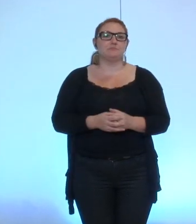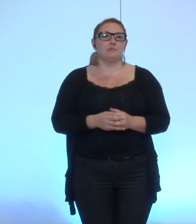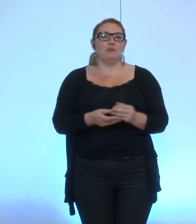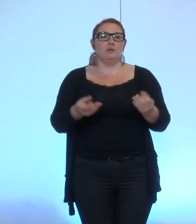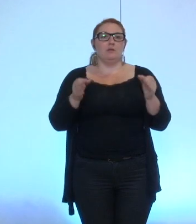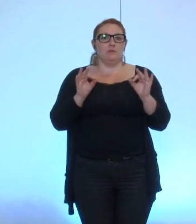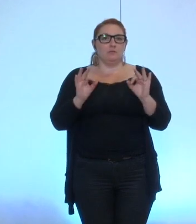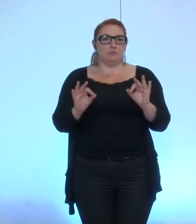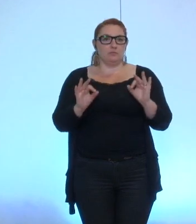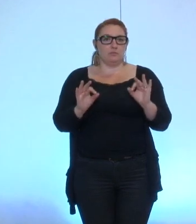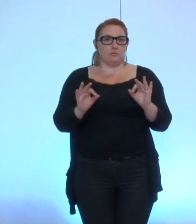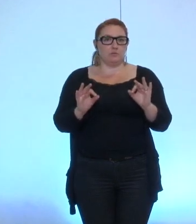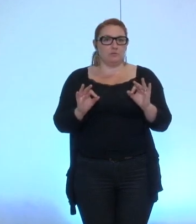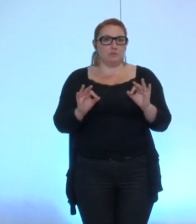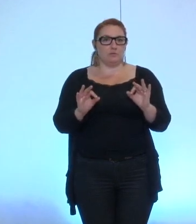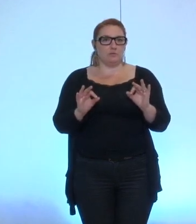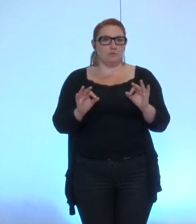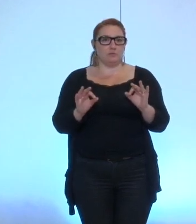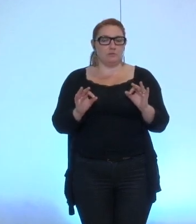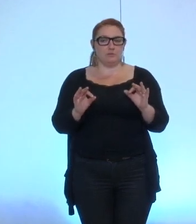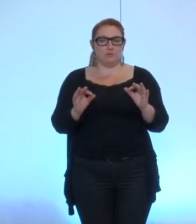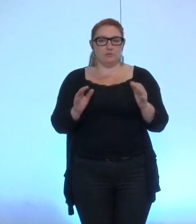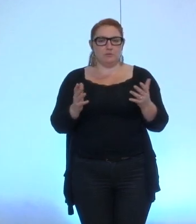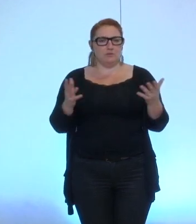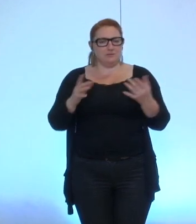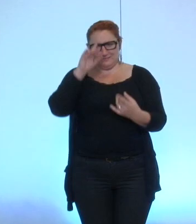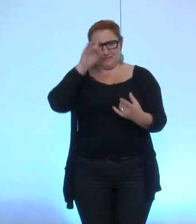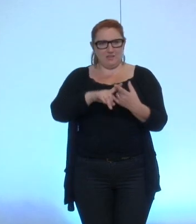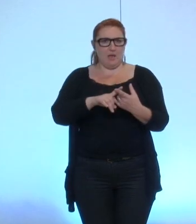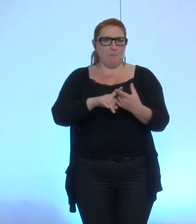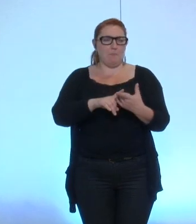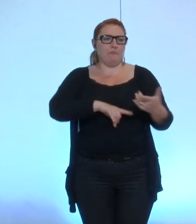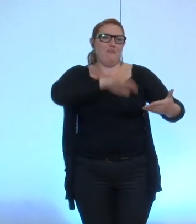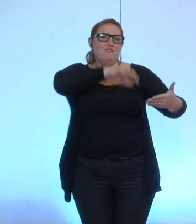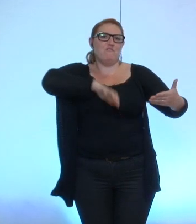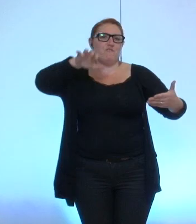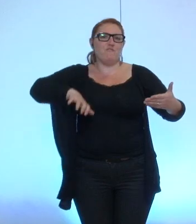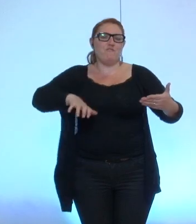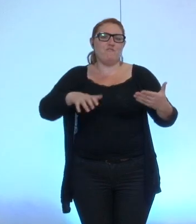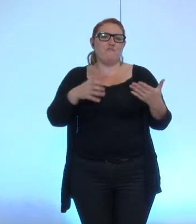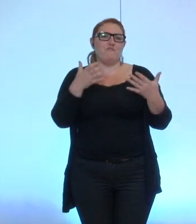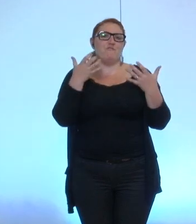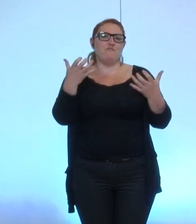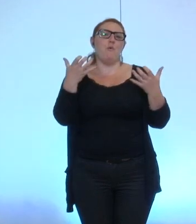concerne il me semble les vœux et qui en change le délai